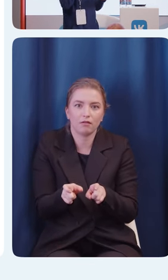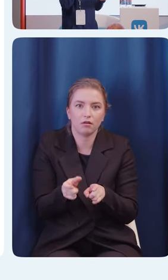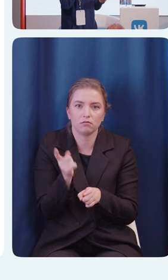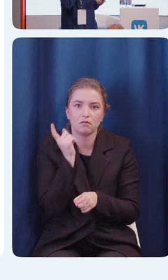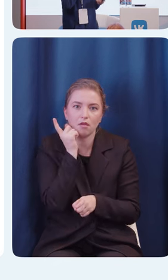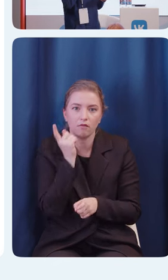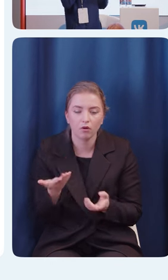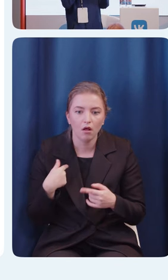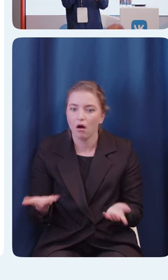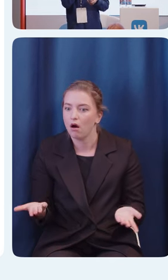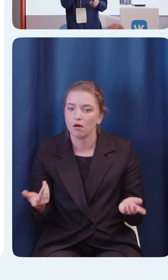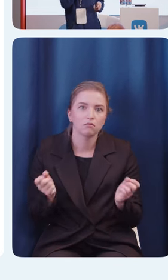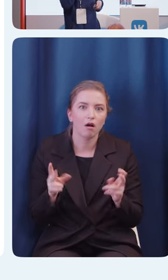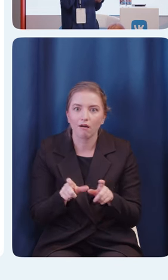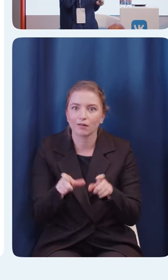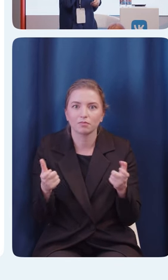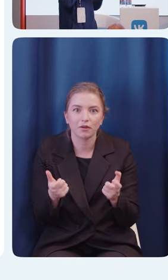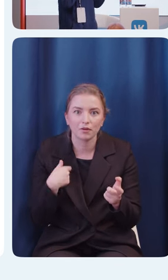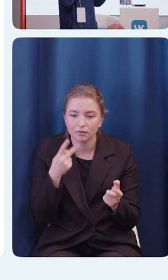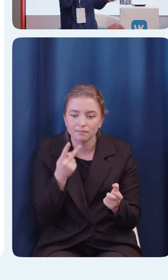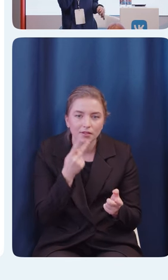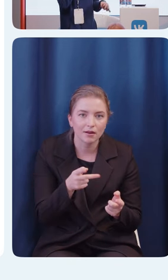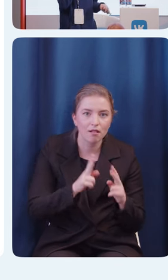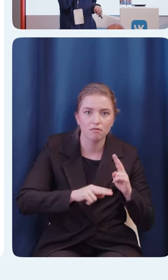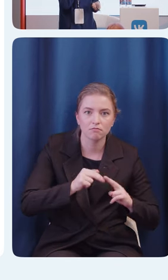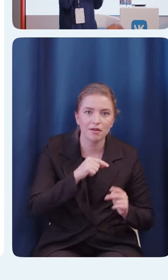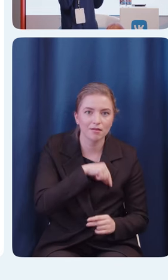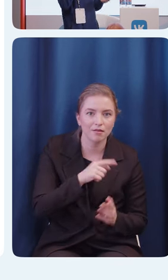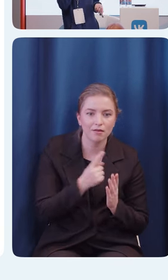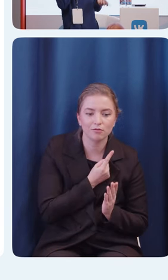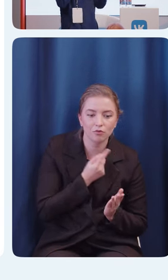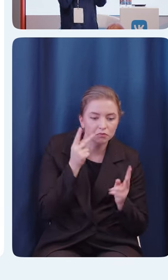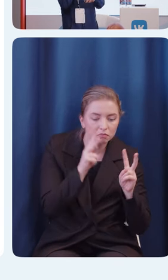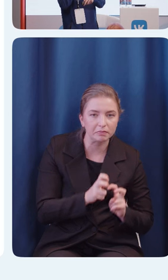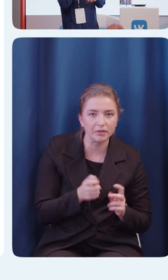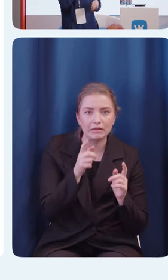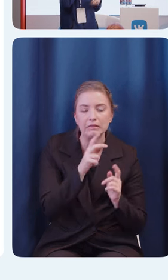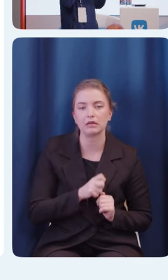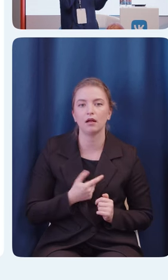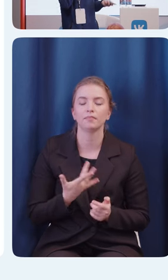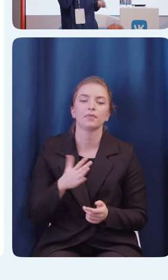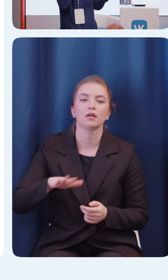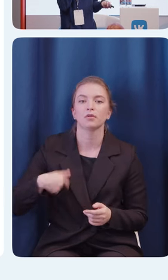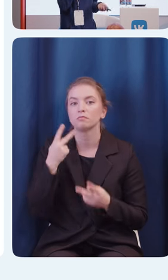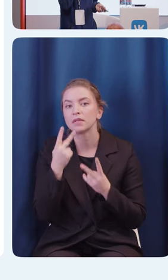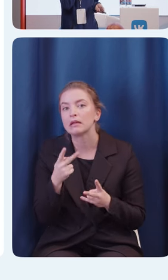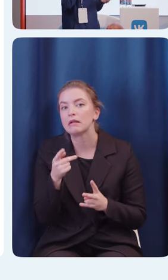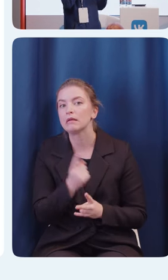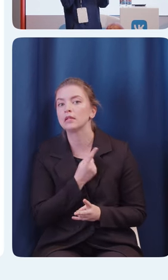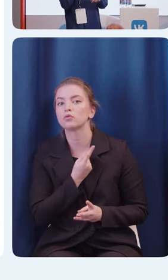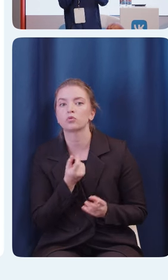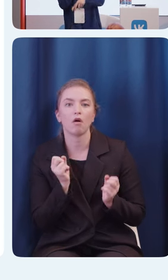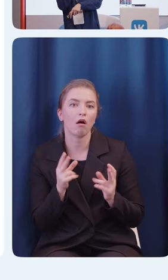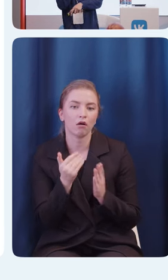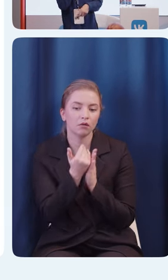разлочить, дальше уже, собственно, включали снова, точнее, смотрели инструкцию, как вообще с ним работать, уже